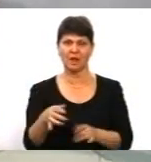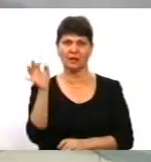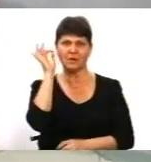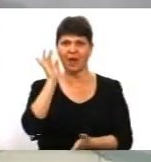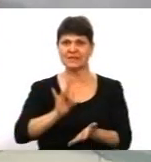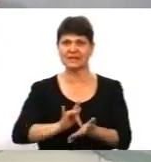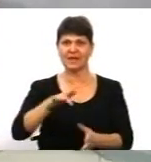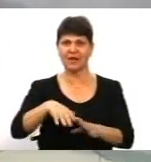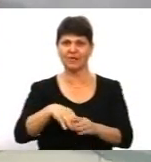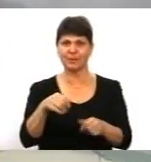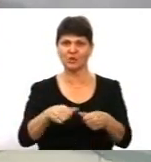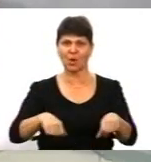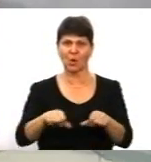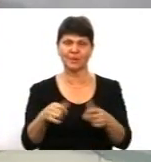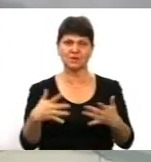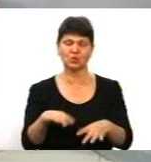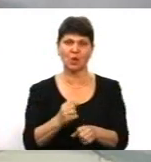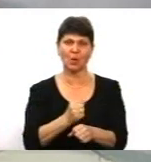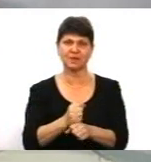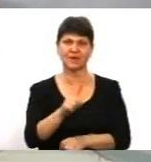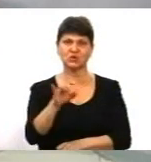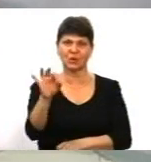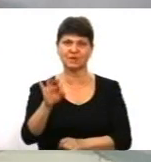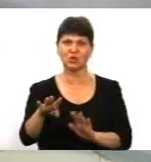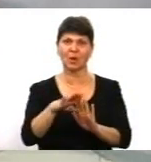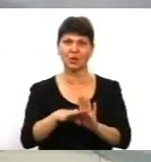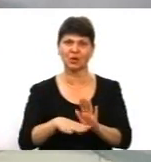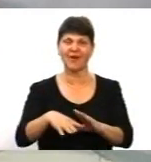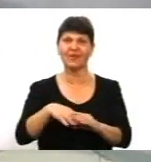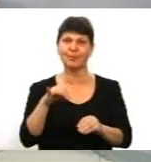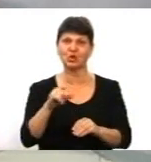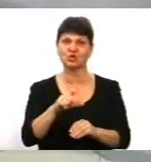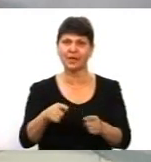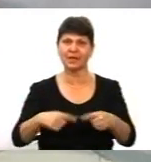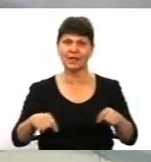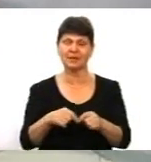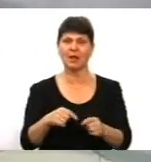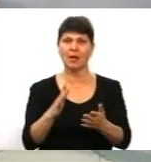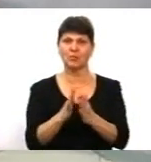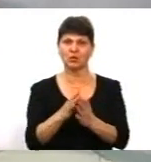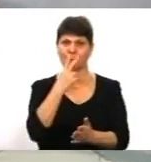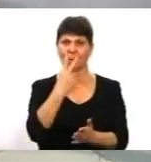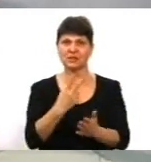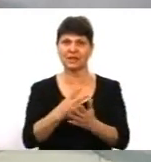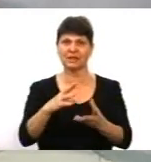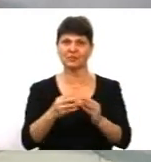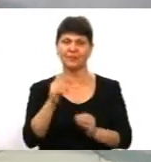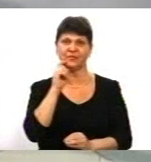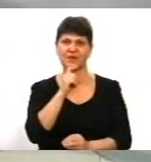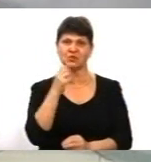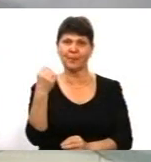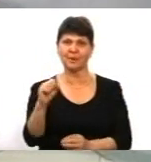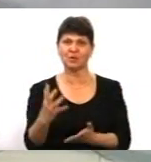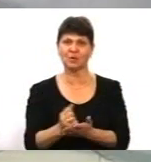виборча комісія вже опрацювала 100% протоколів з виборчих дільниць. Прошу показати результати. На Вінниччині перемогу здобув